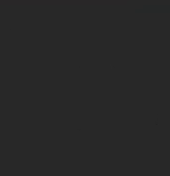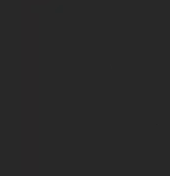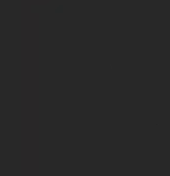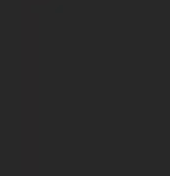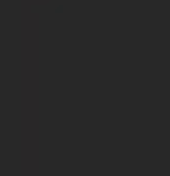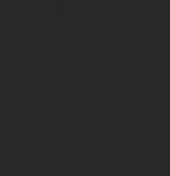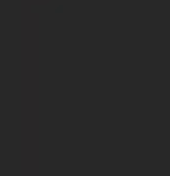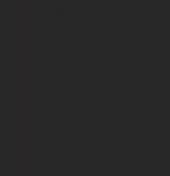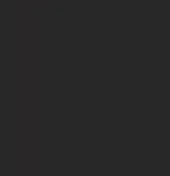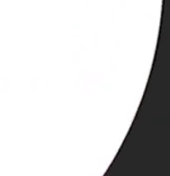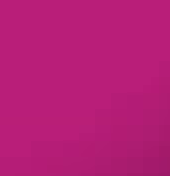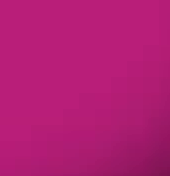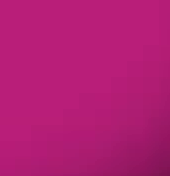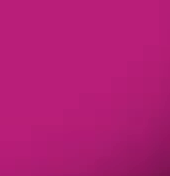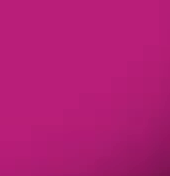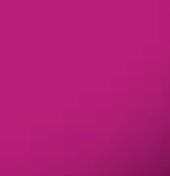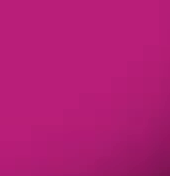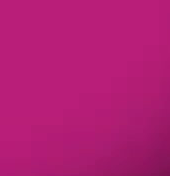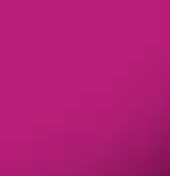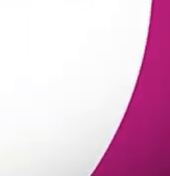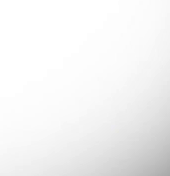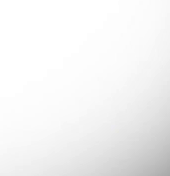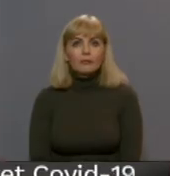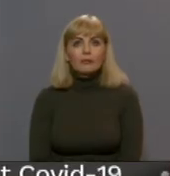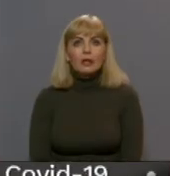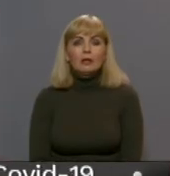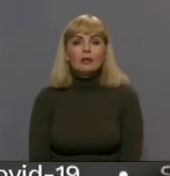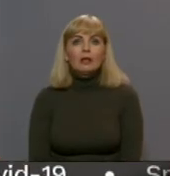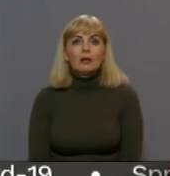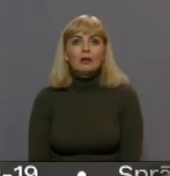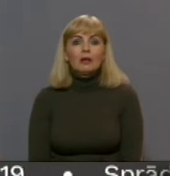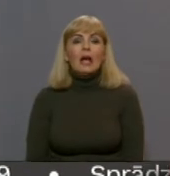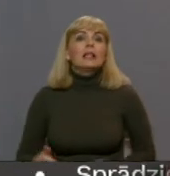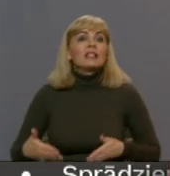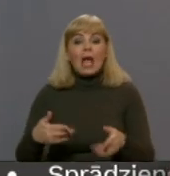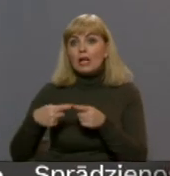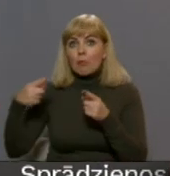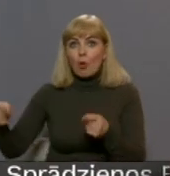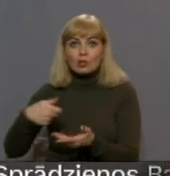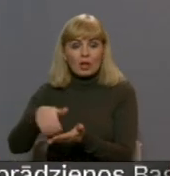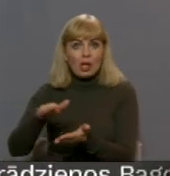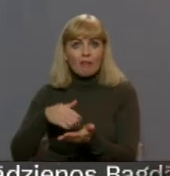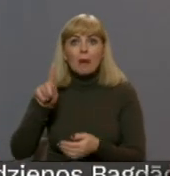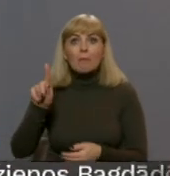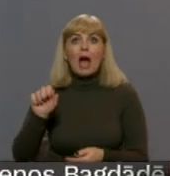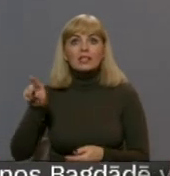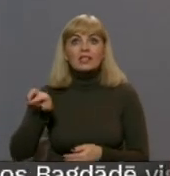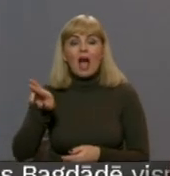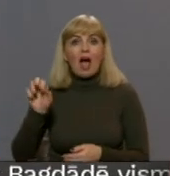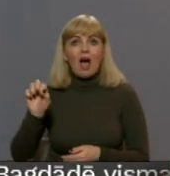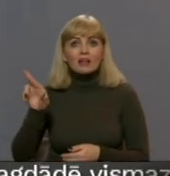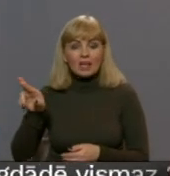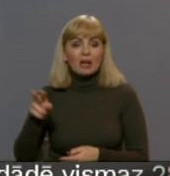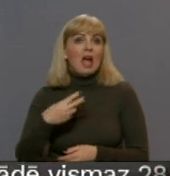Re, visi ēters ir te! Ceļa posmas krāslau pastarnī, kas atrodas, Indras pagastā